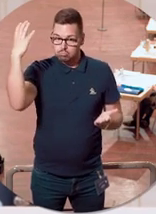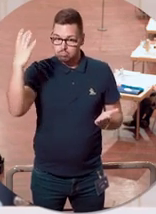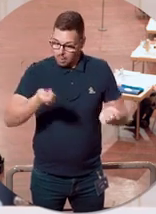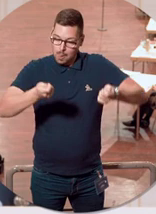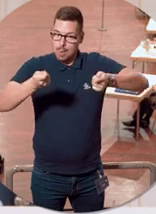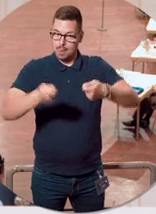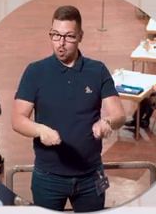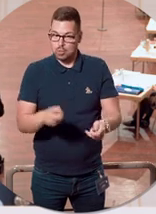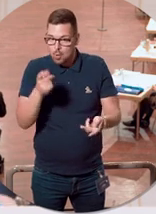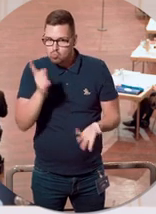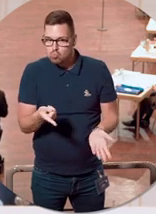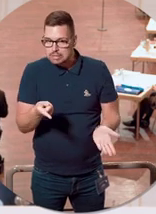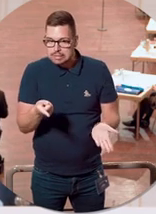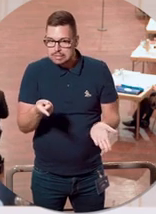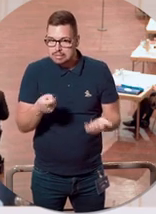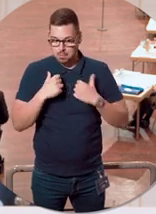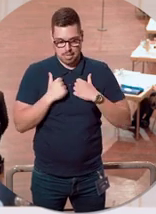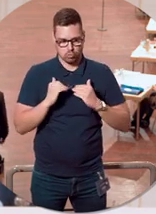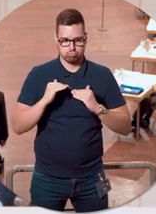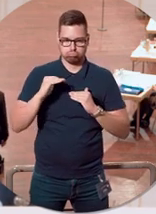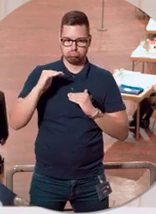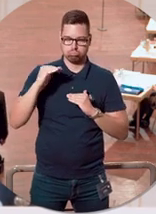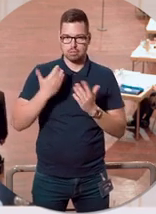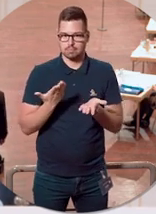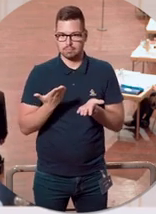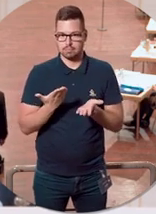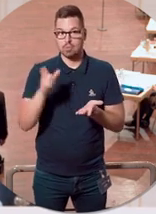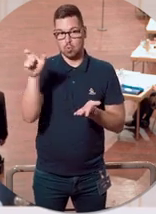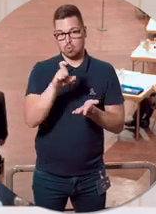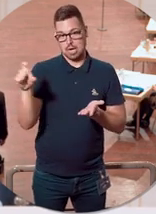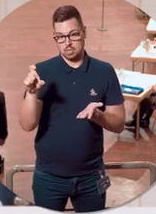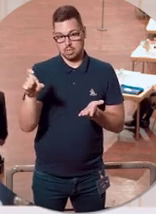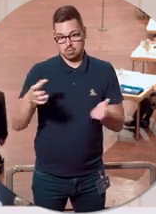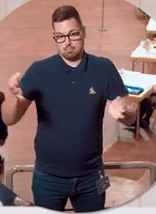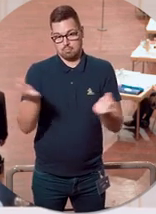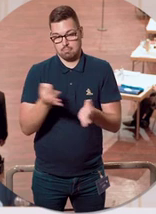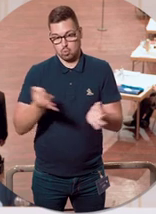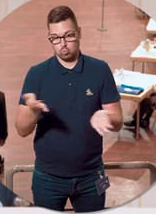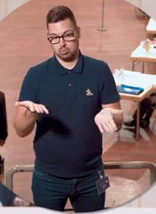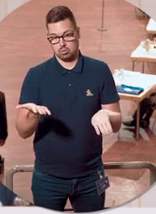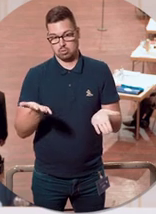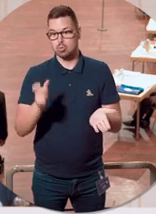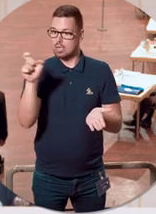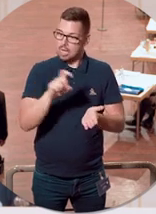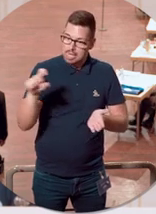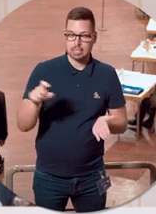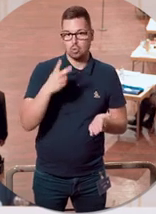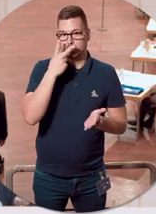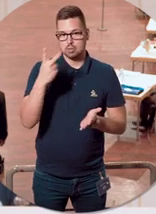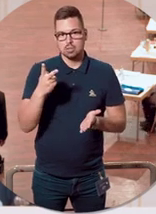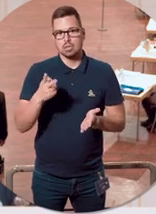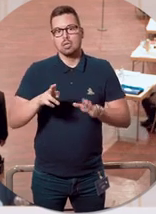Lockdown machen, wenn da eine unmittelbare Überlastung droht? Auch in den Krankenhäusern können wir aktuell eine wirklich deutliche